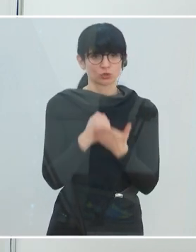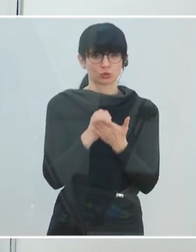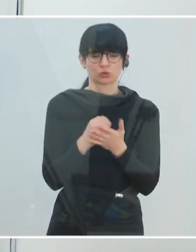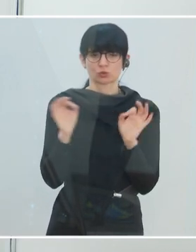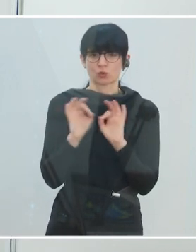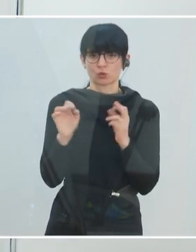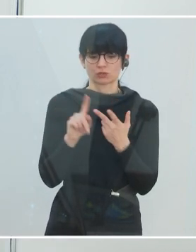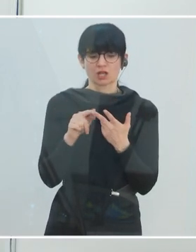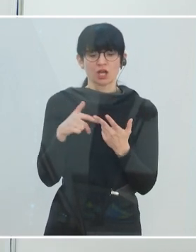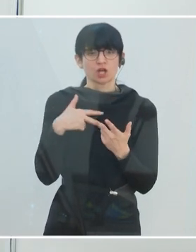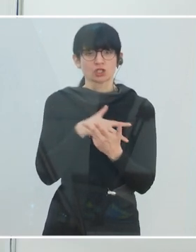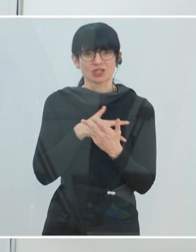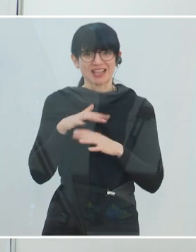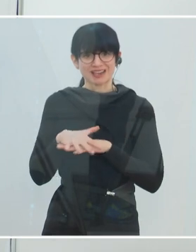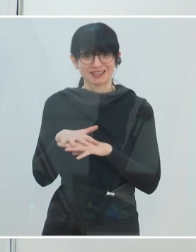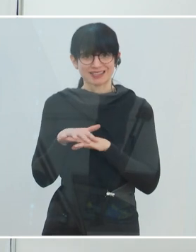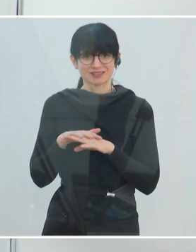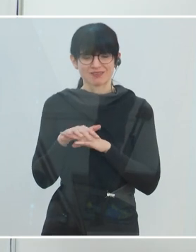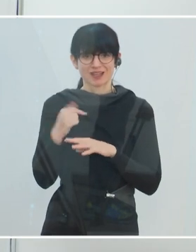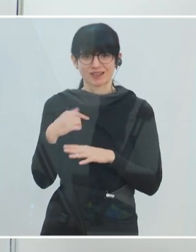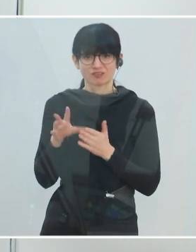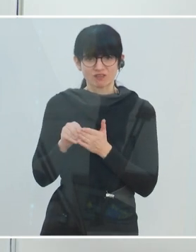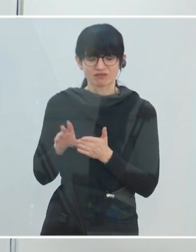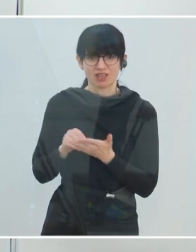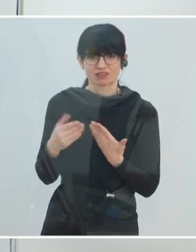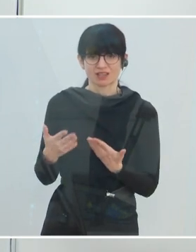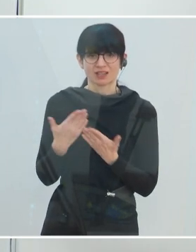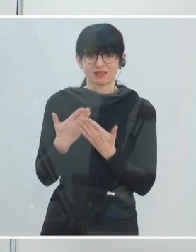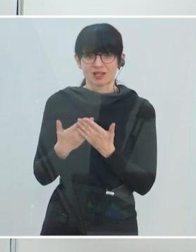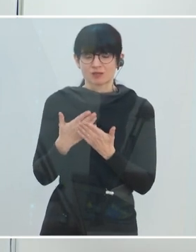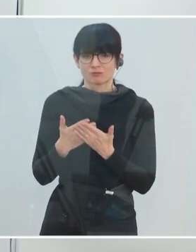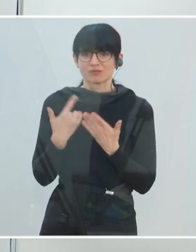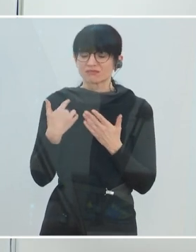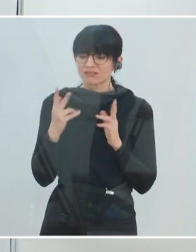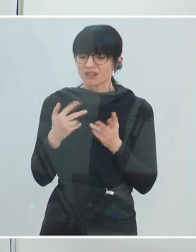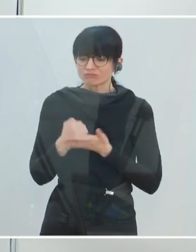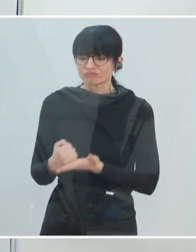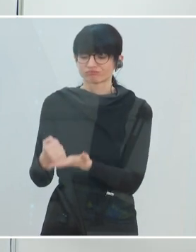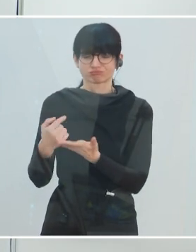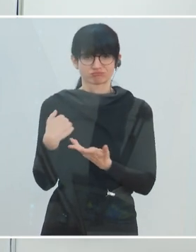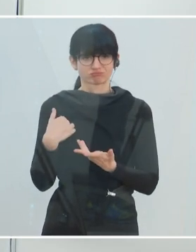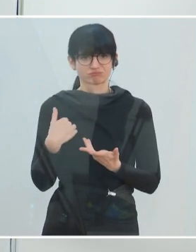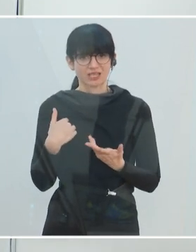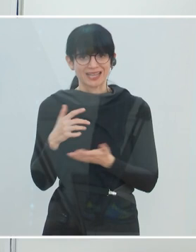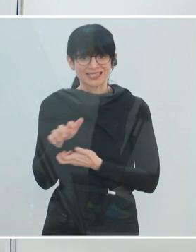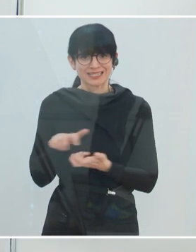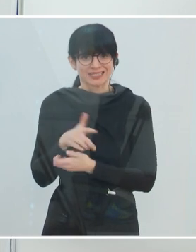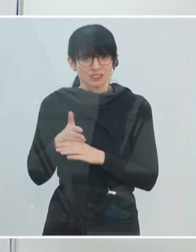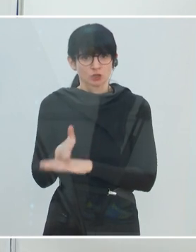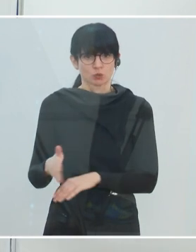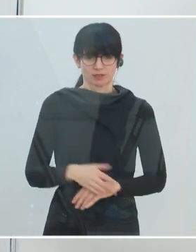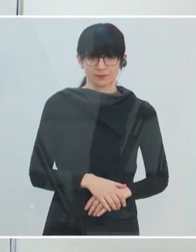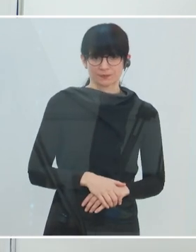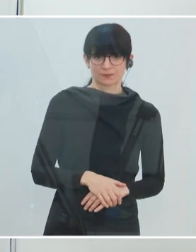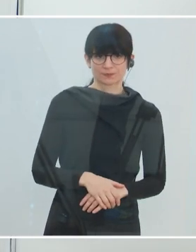Formen von sozialen Netzwerken, die dazu dienen, die Leute besser durch die Krise zu bringen, zu unterstützen. Das ist eigentlich ein